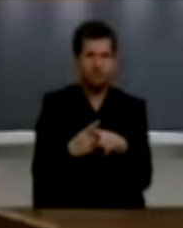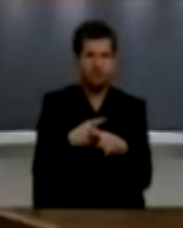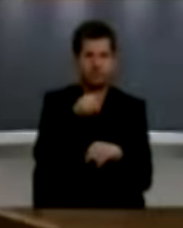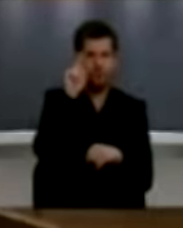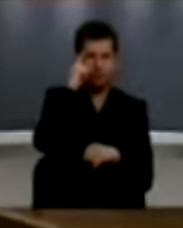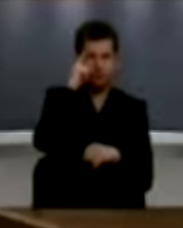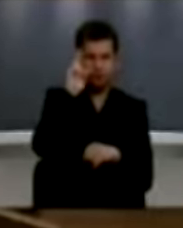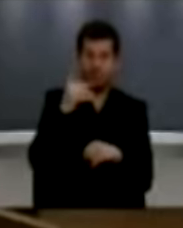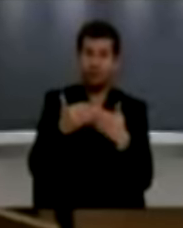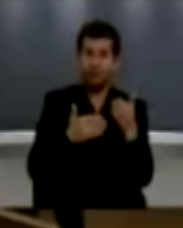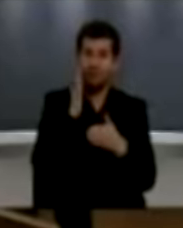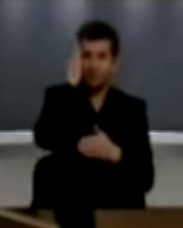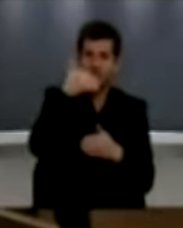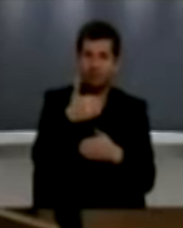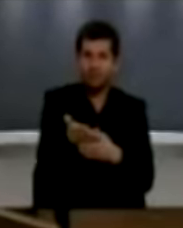shtu kemi me hecë për para?